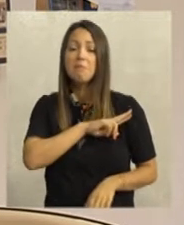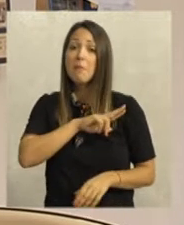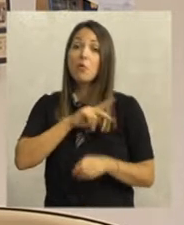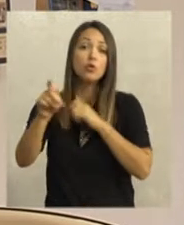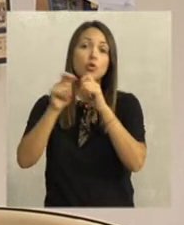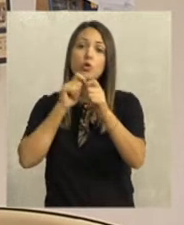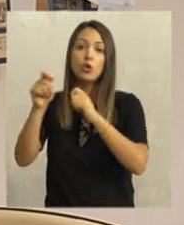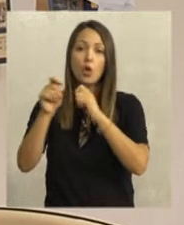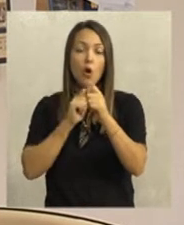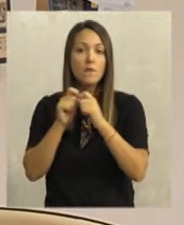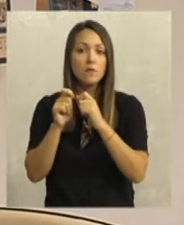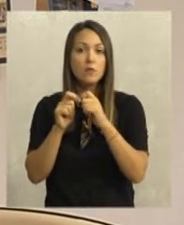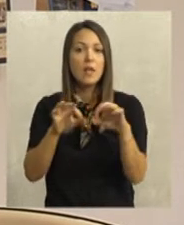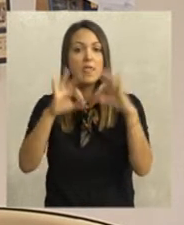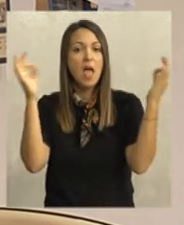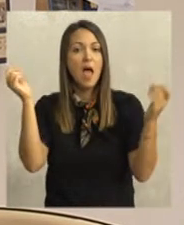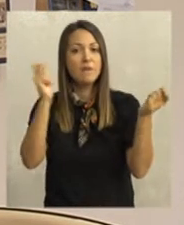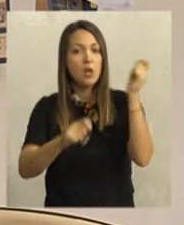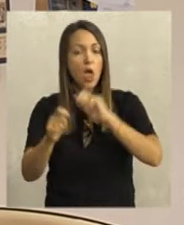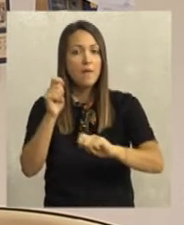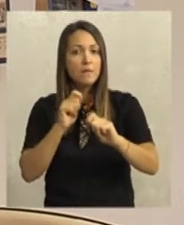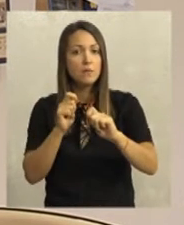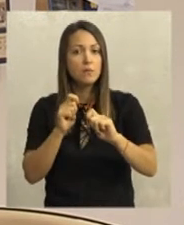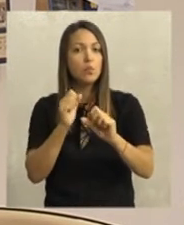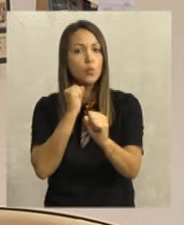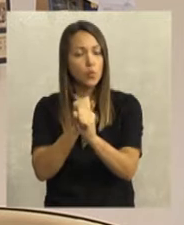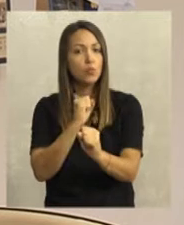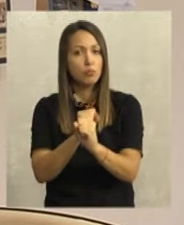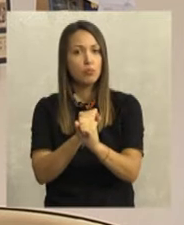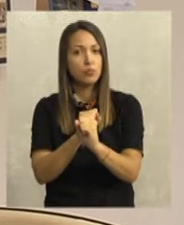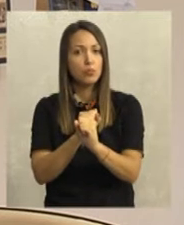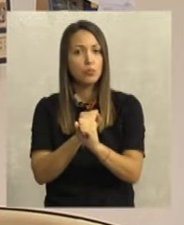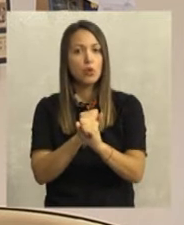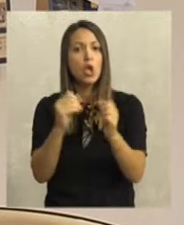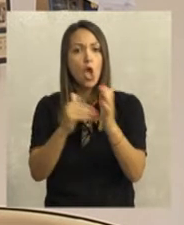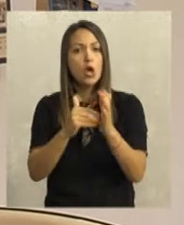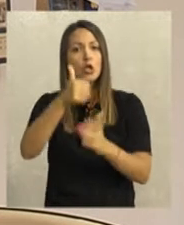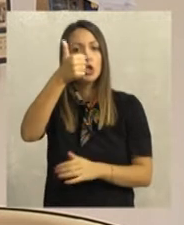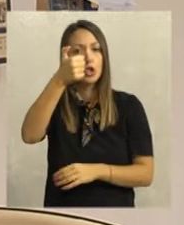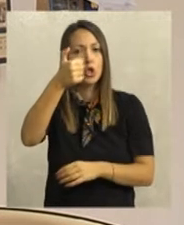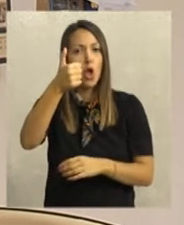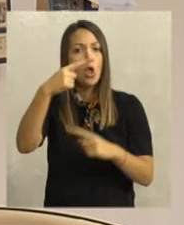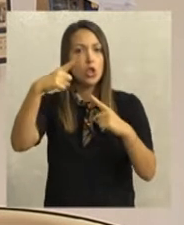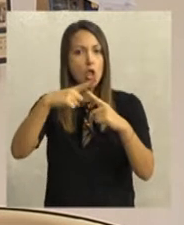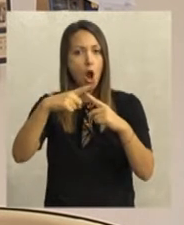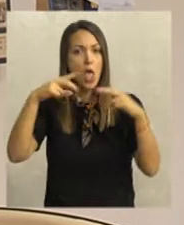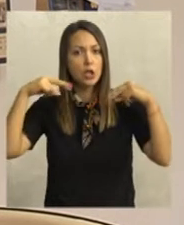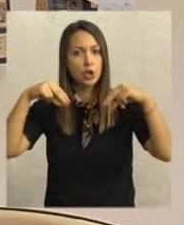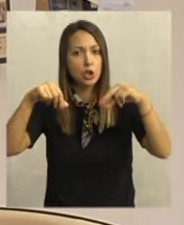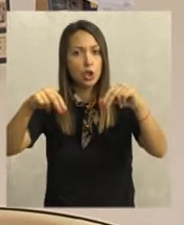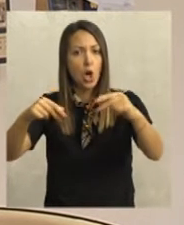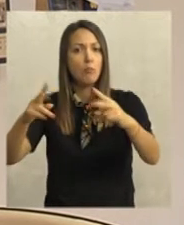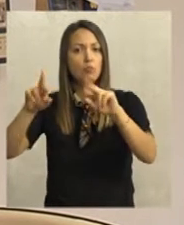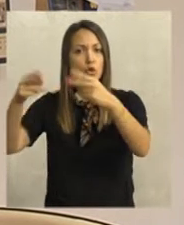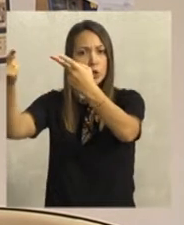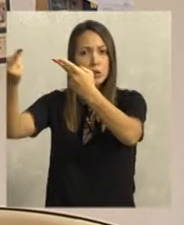dogovor i javnom nabavkom je to naravno sprovedeno, još 100 tona soli koje može da nam se